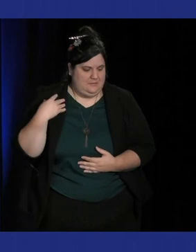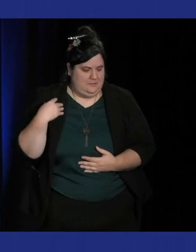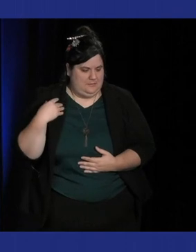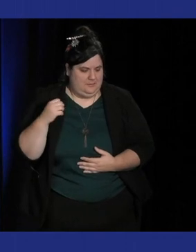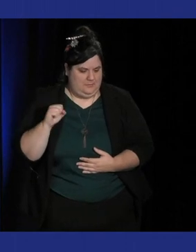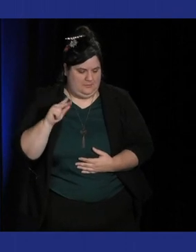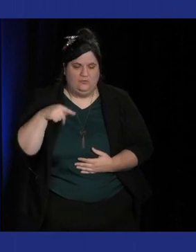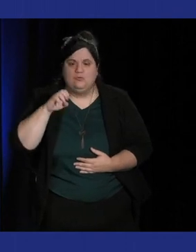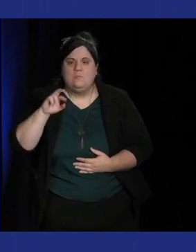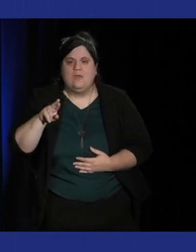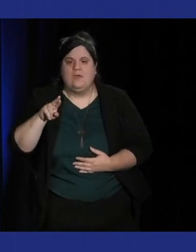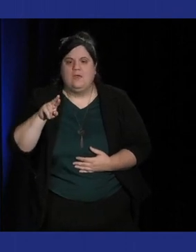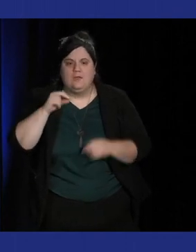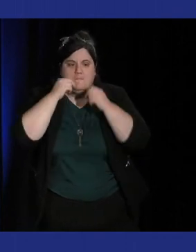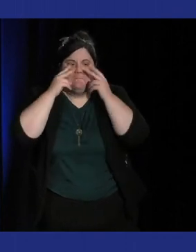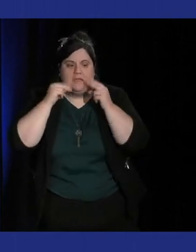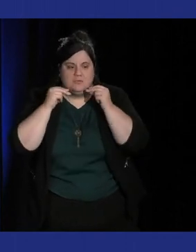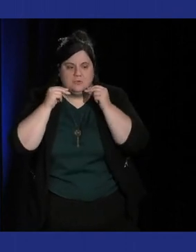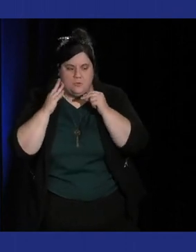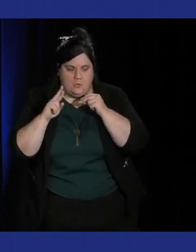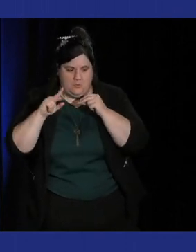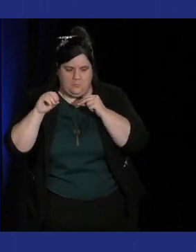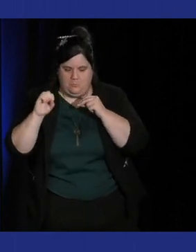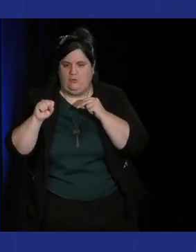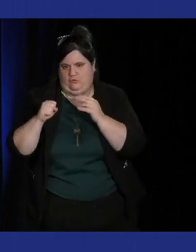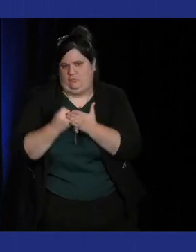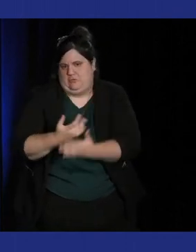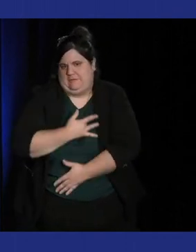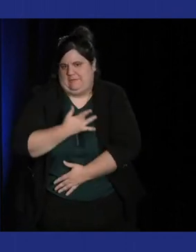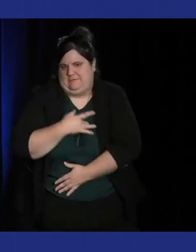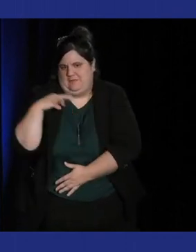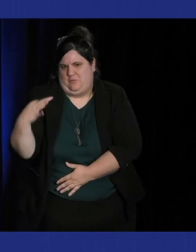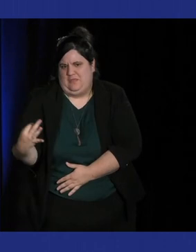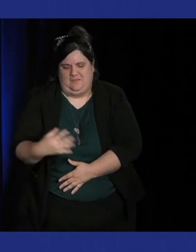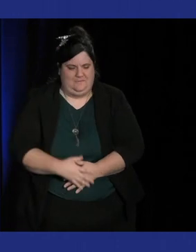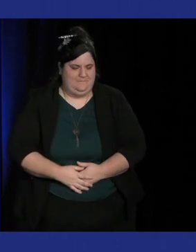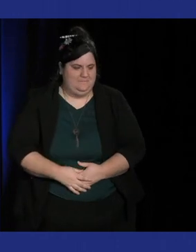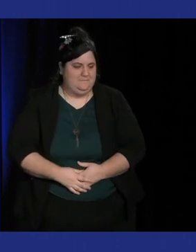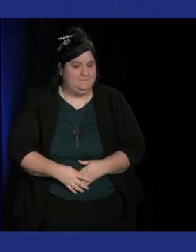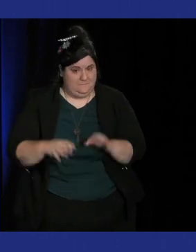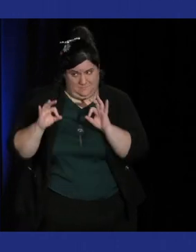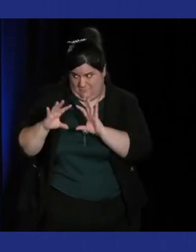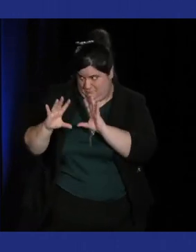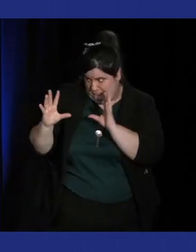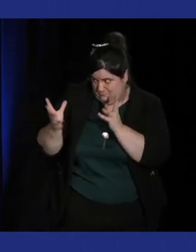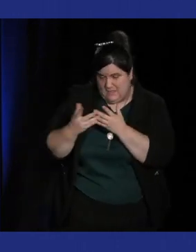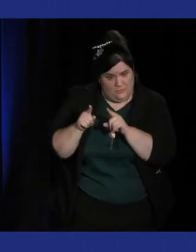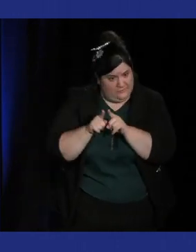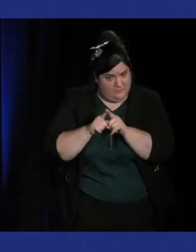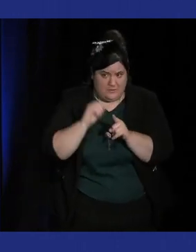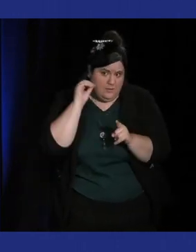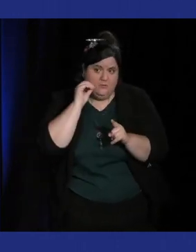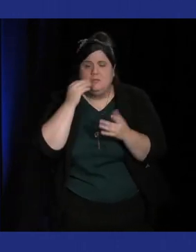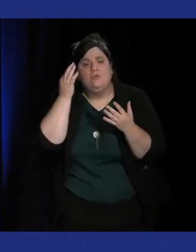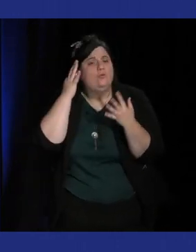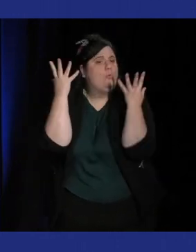et puis reste un très mal exemple parce qu'il y vraiment ce côté où de base il y aussi une volonté de traduire un peu la synesthésie en fait donc le fait de